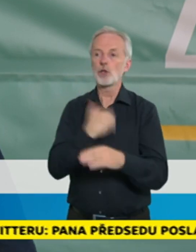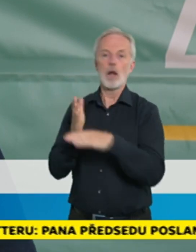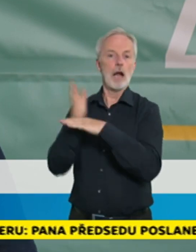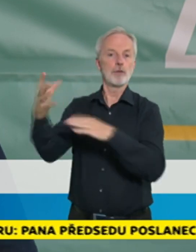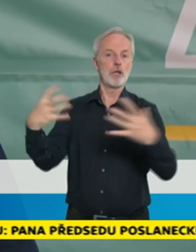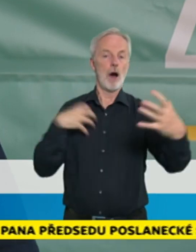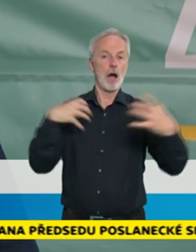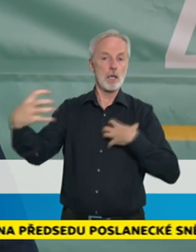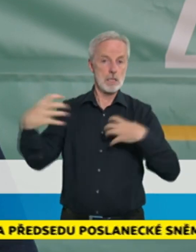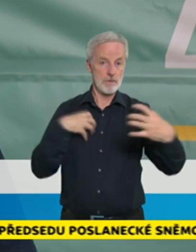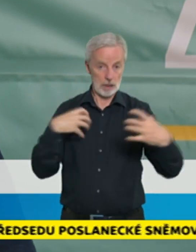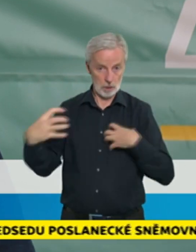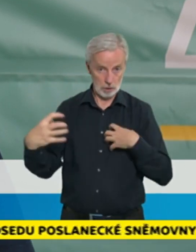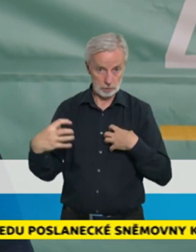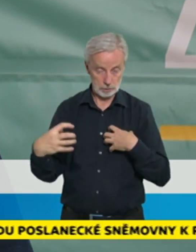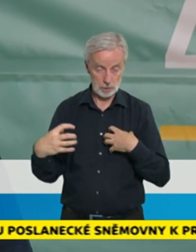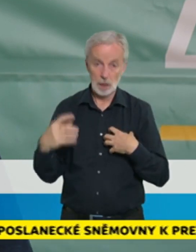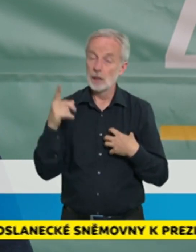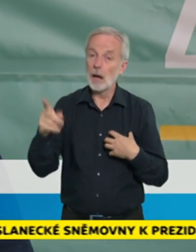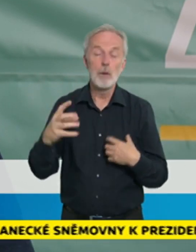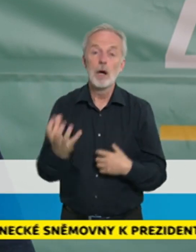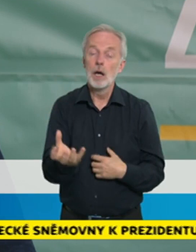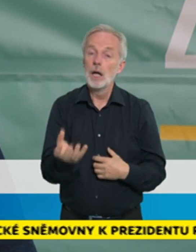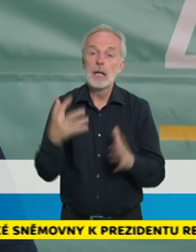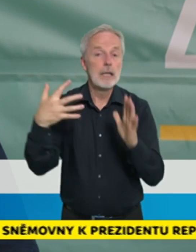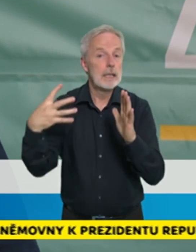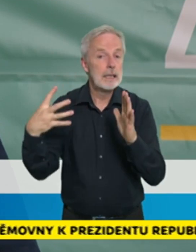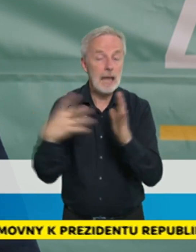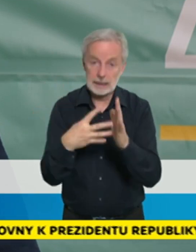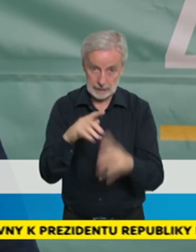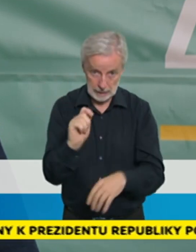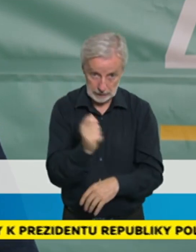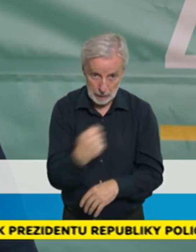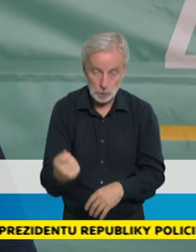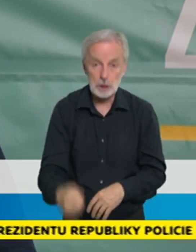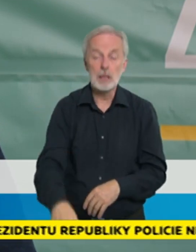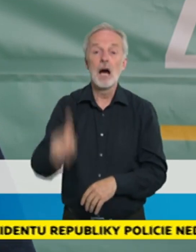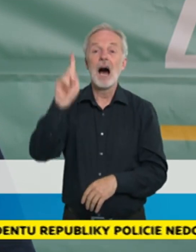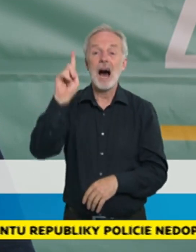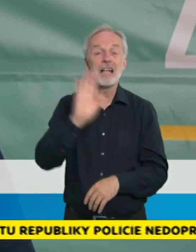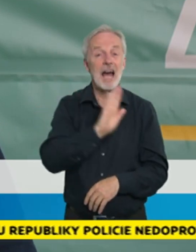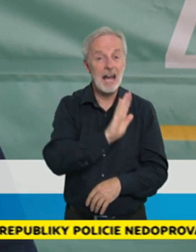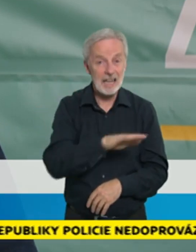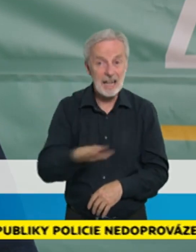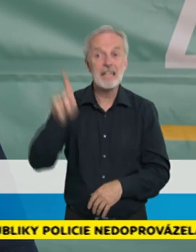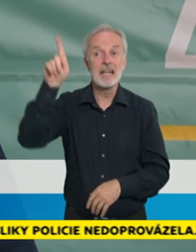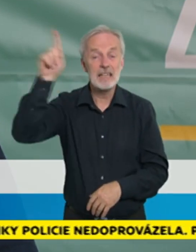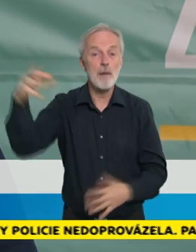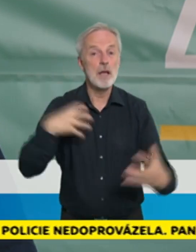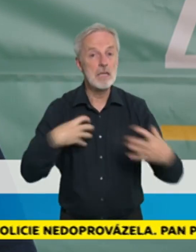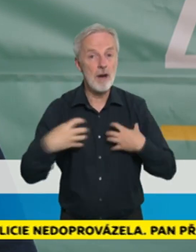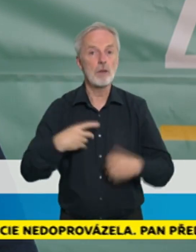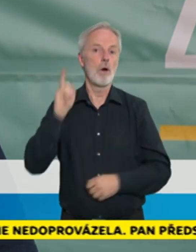kde sice teď školy nemusí mít žádné testy, ale měli by žáci v tomto prostoru používat roušky a